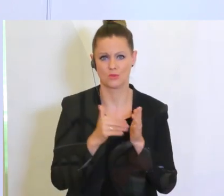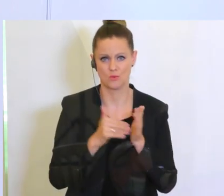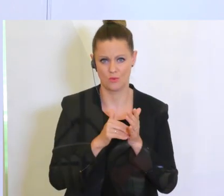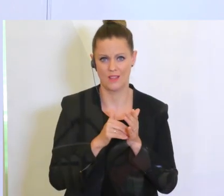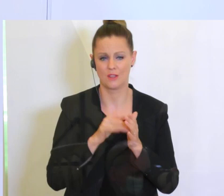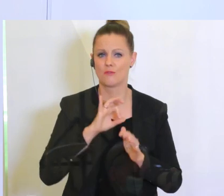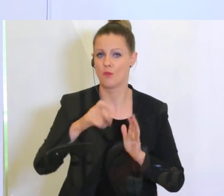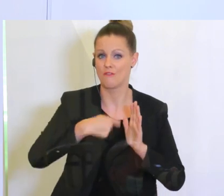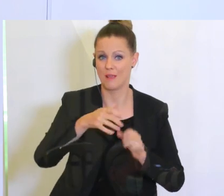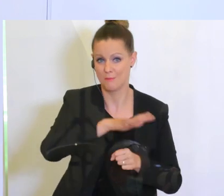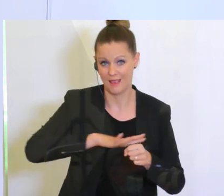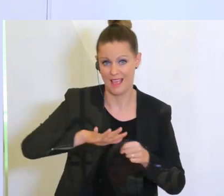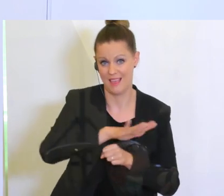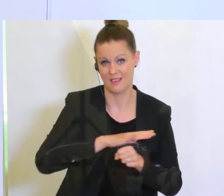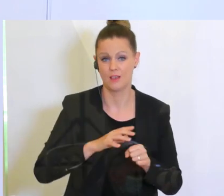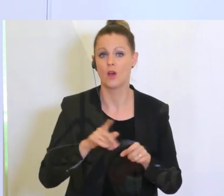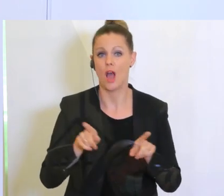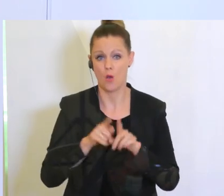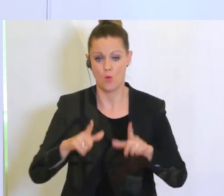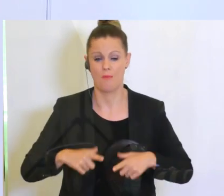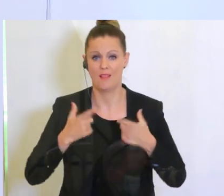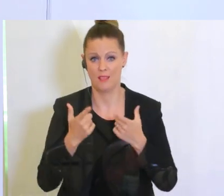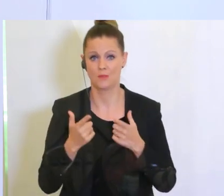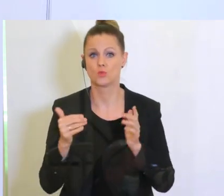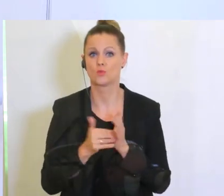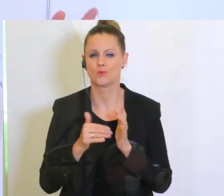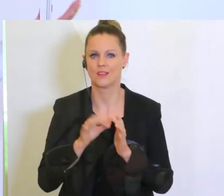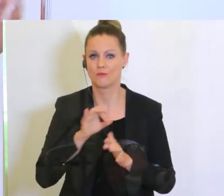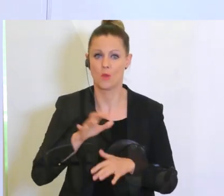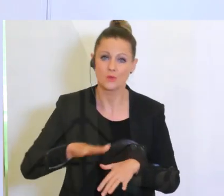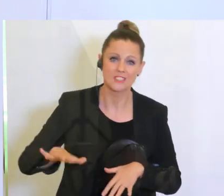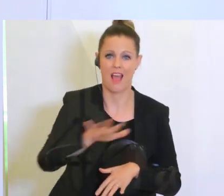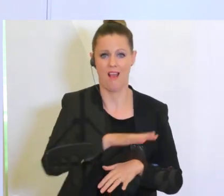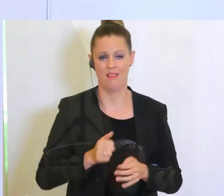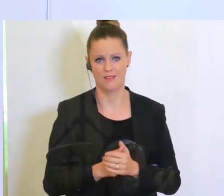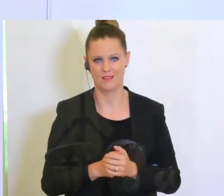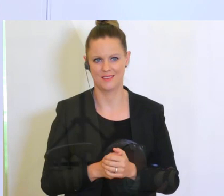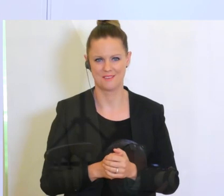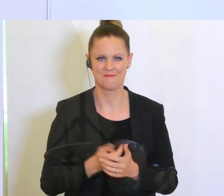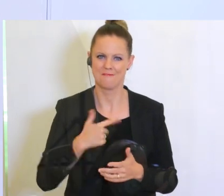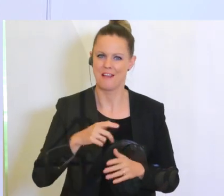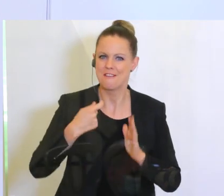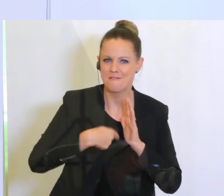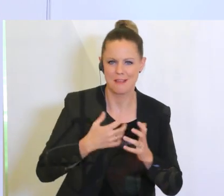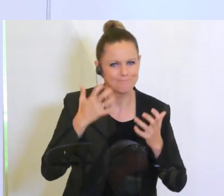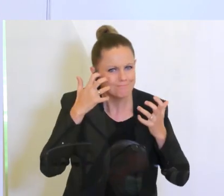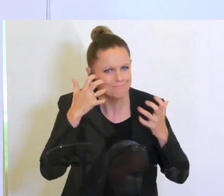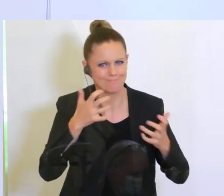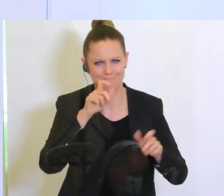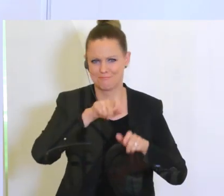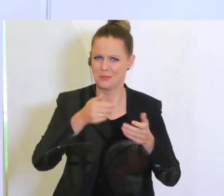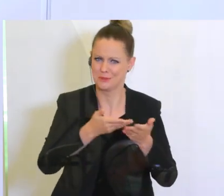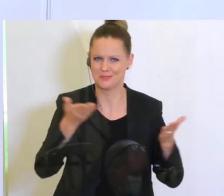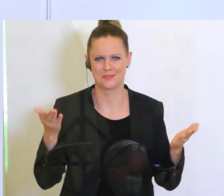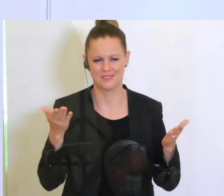Filmbranche und auch überlebensnotwendig für uns alle Filmliebhaberinnen und Filmliebhaber.